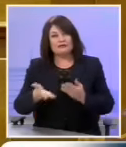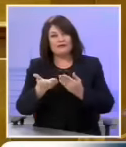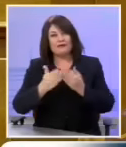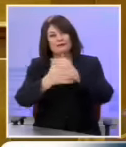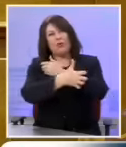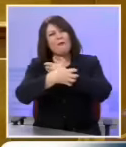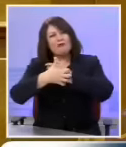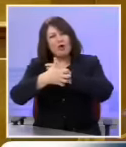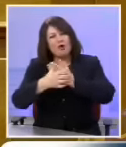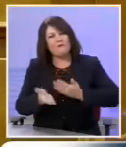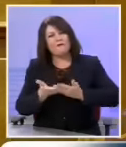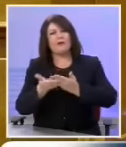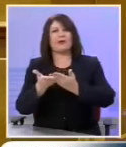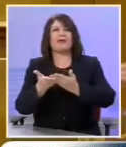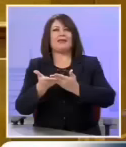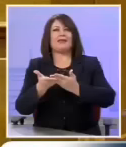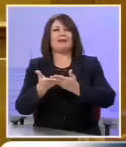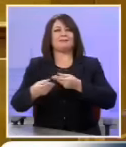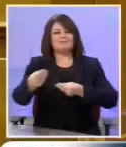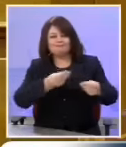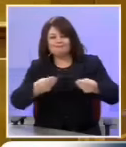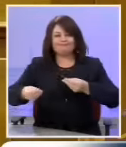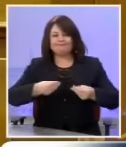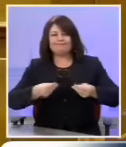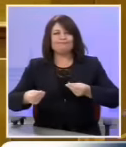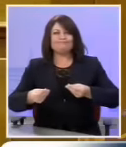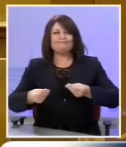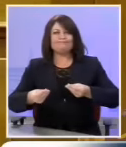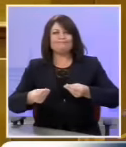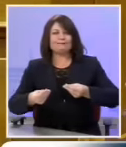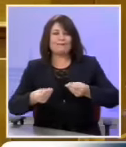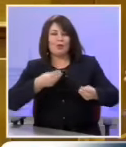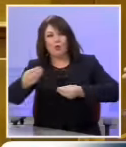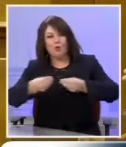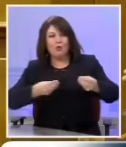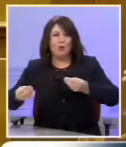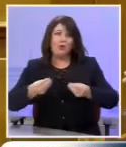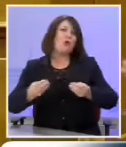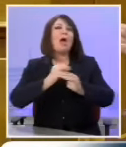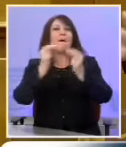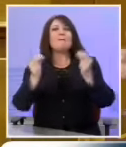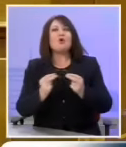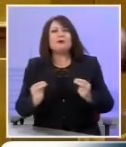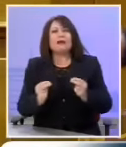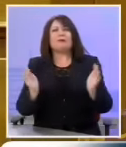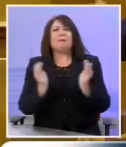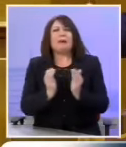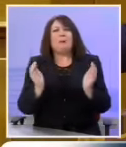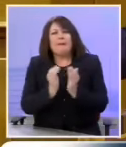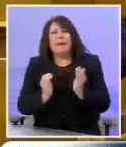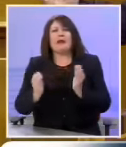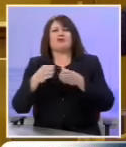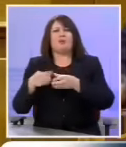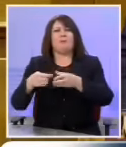φτωχότερο μέσα από μια αναδιανομή που τελικά εξοντώνει τα μεσαία και μικρομεσαία